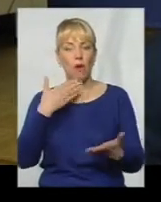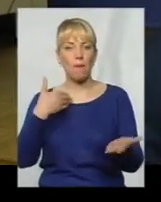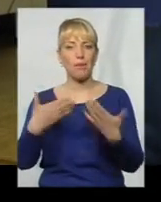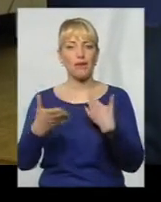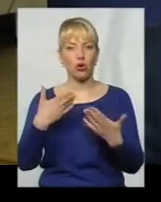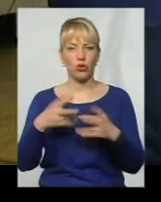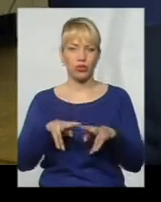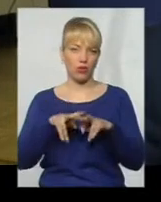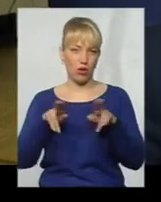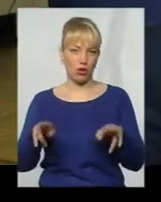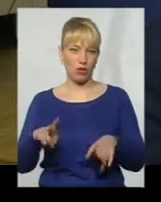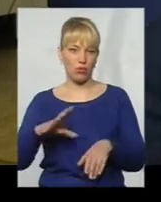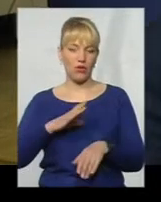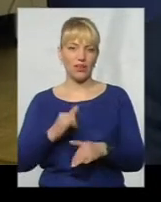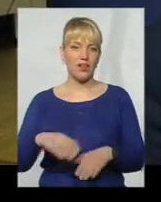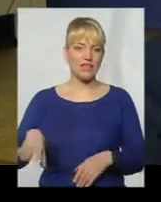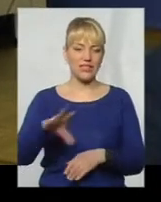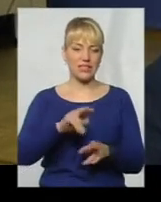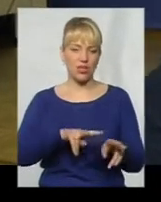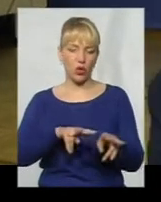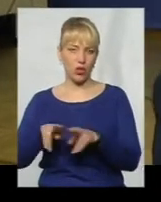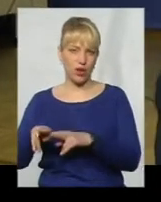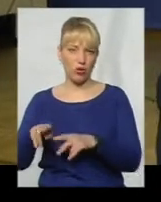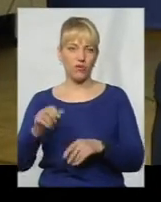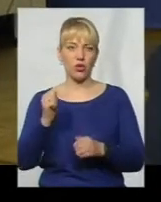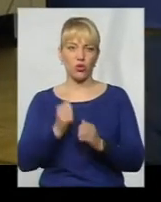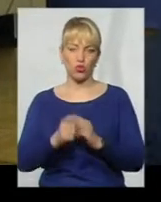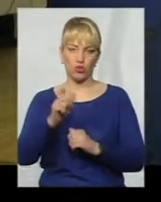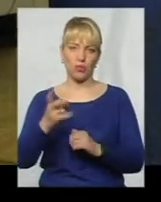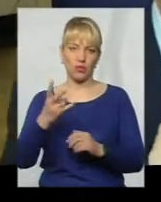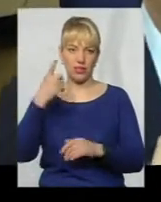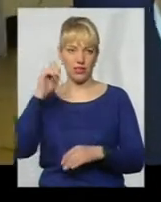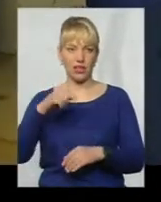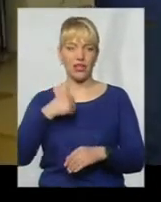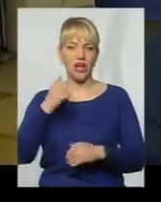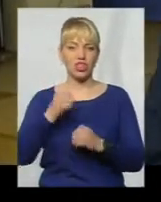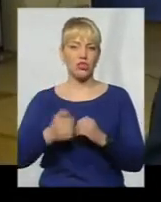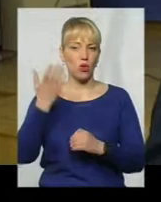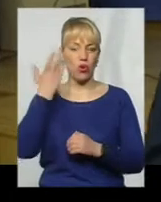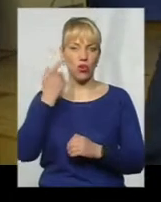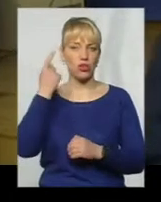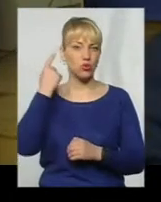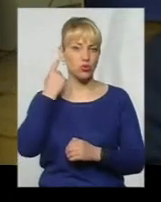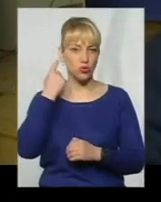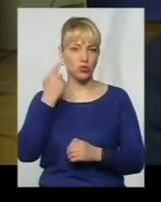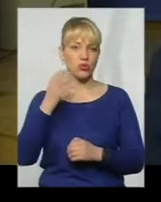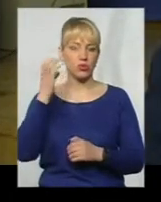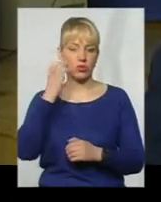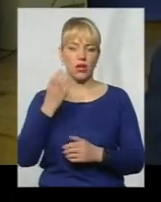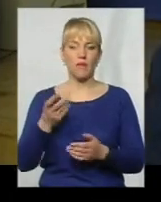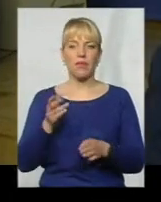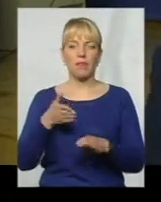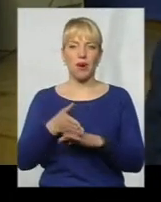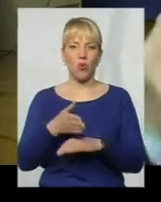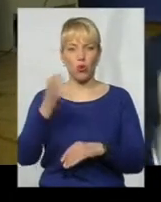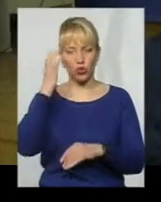для всіх однакові повинні бути. І це кожна людина повинна знати. Я часто, коли слухаю, приходять до мене поважні люди, там чорнобильці.